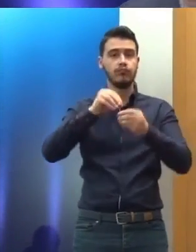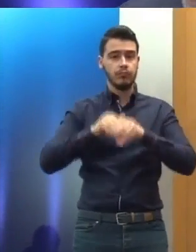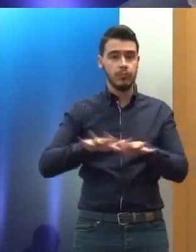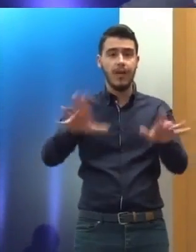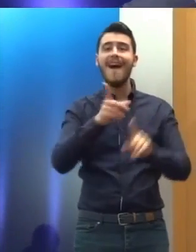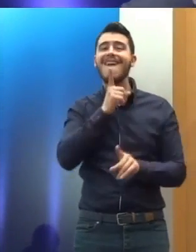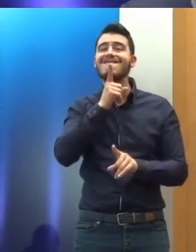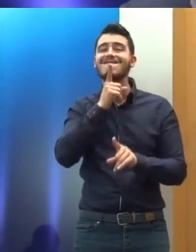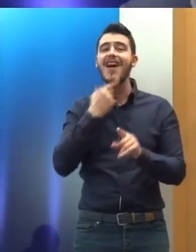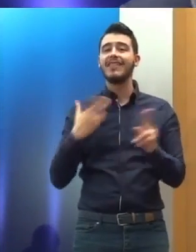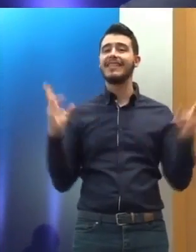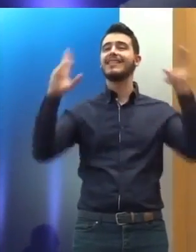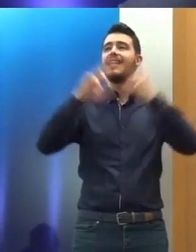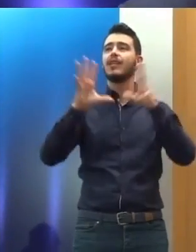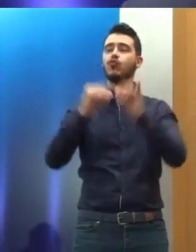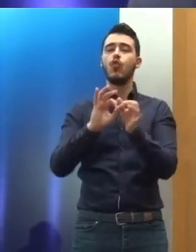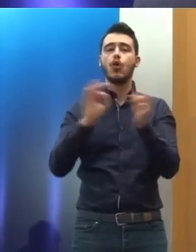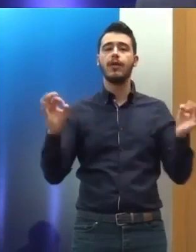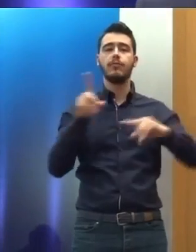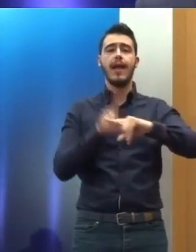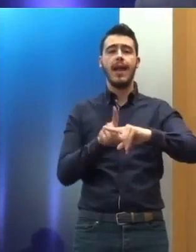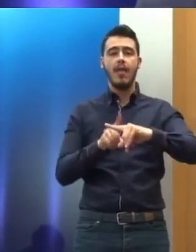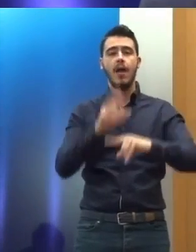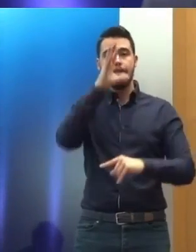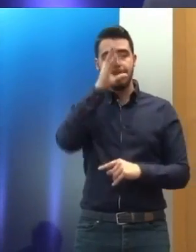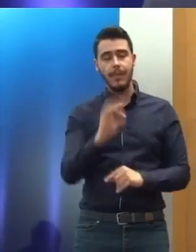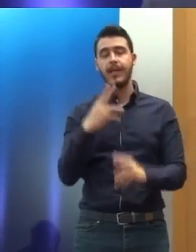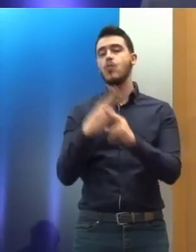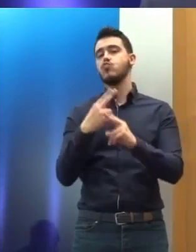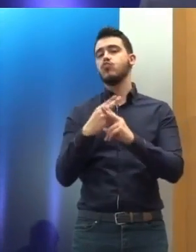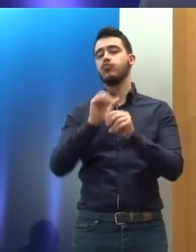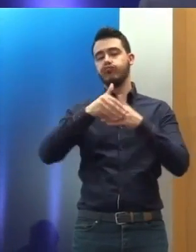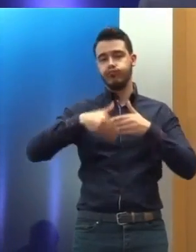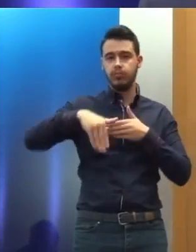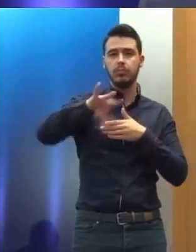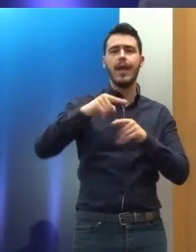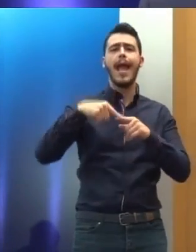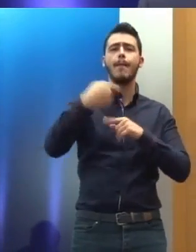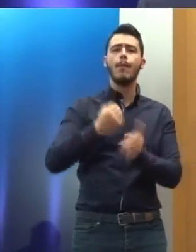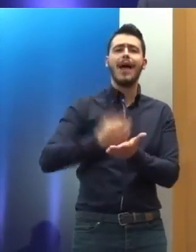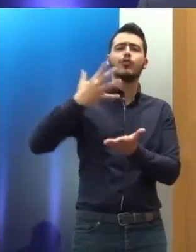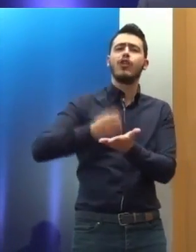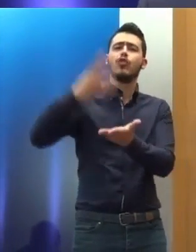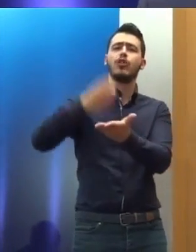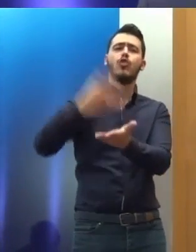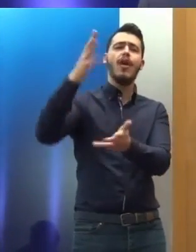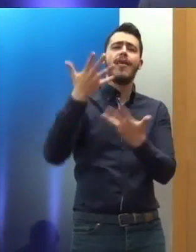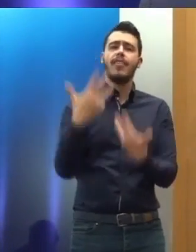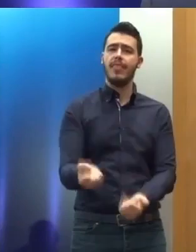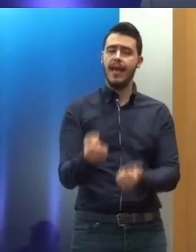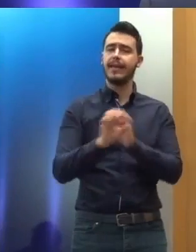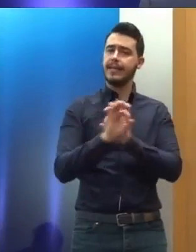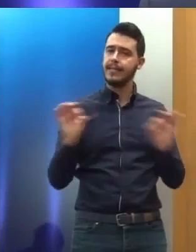πολύ σημαντική αρχή που σίγουρα θα μετρήσει πολύ θετικά στις επόμενες αξιολογήσεις. Βεβαίως, για την επιδραστικότητα